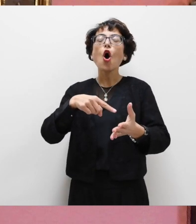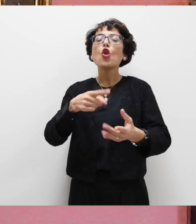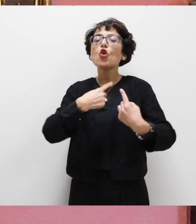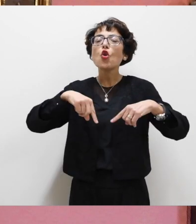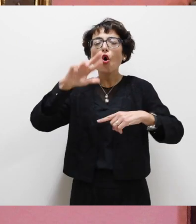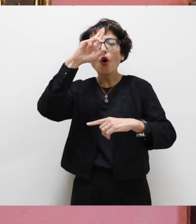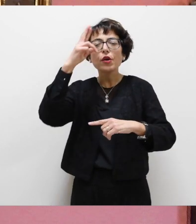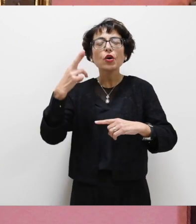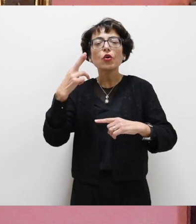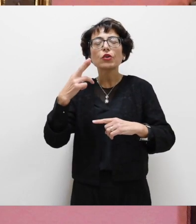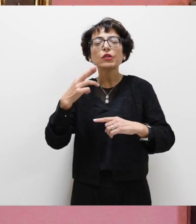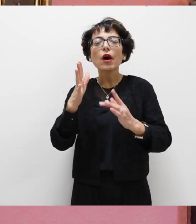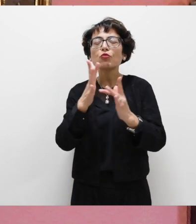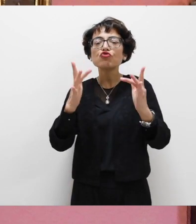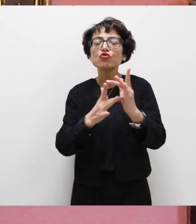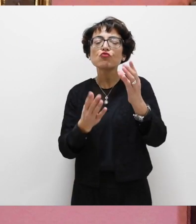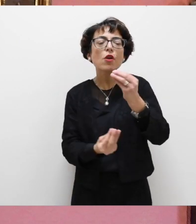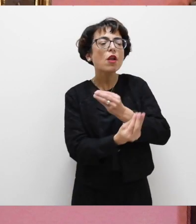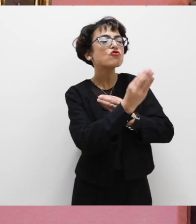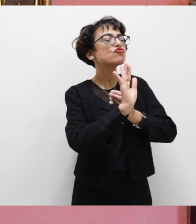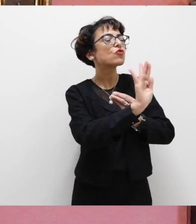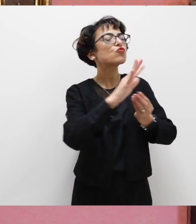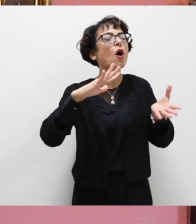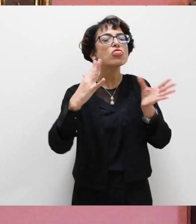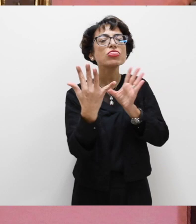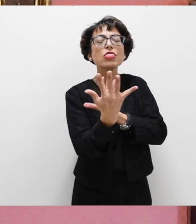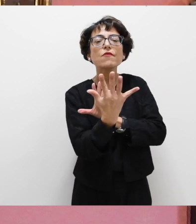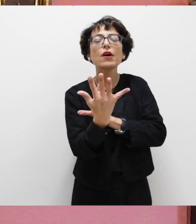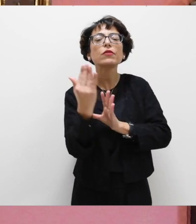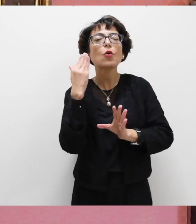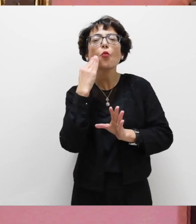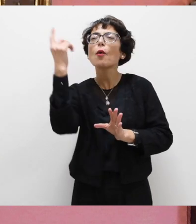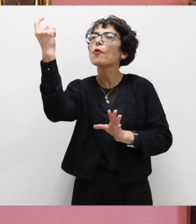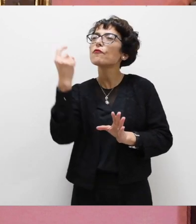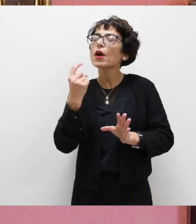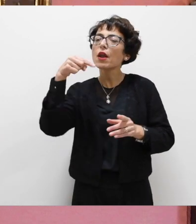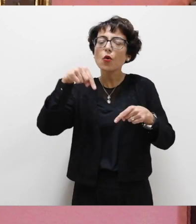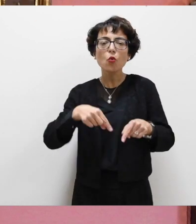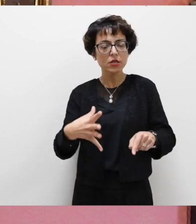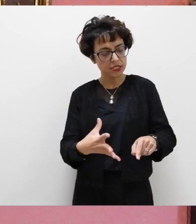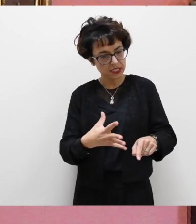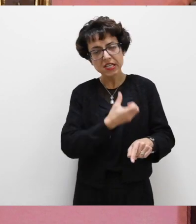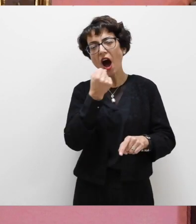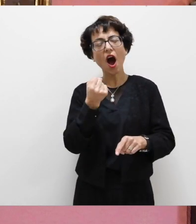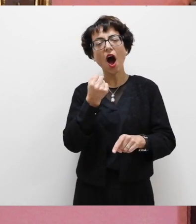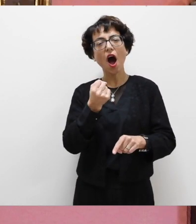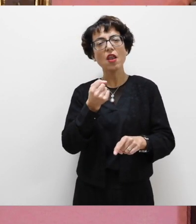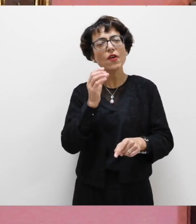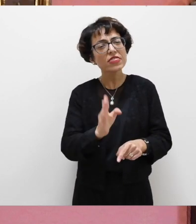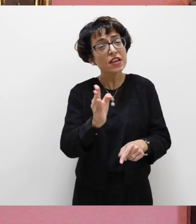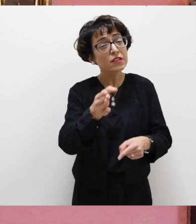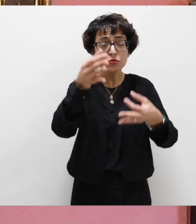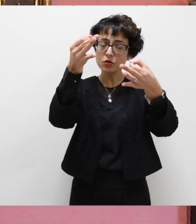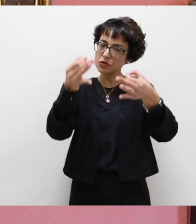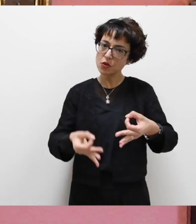nascita di Gesù, il Figlio di Dio fatto uomo, che è venuto in mezzo a noi per salvarci e per imprimere